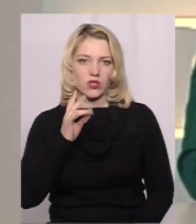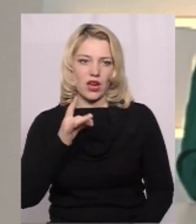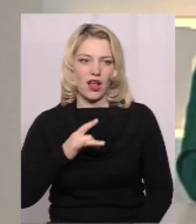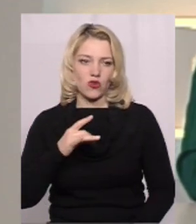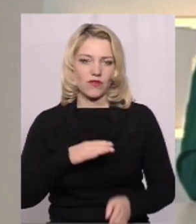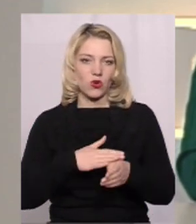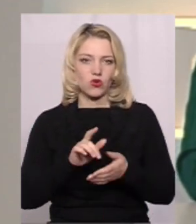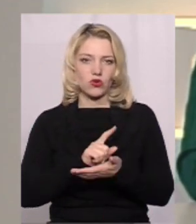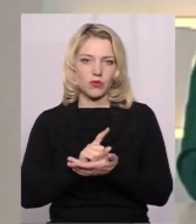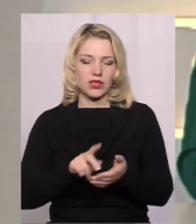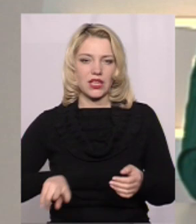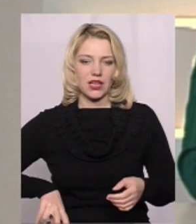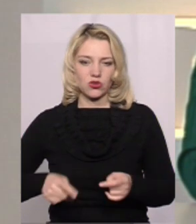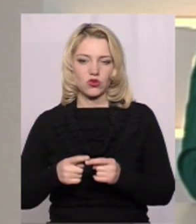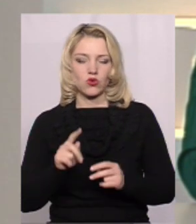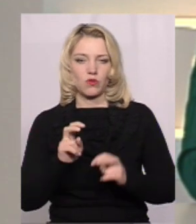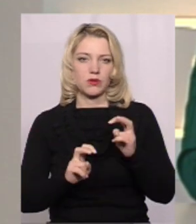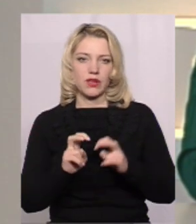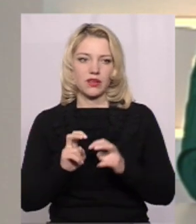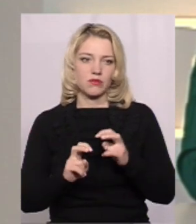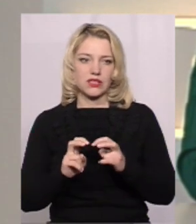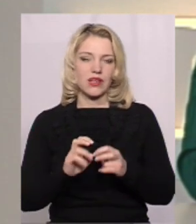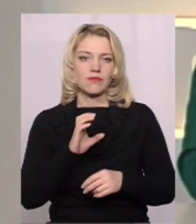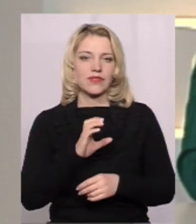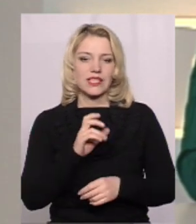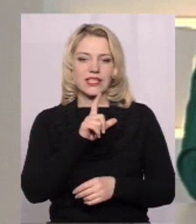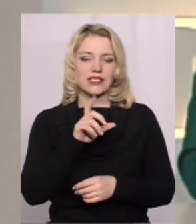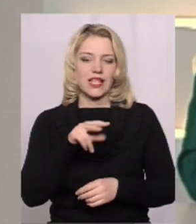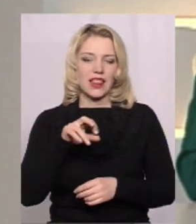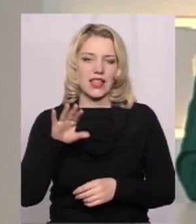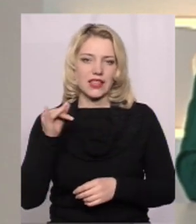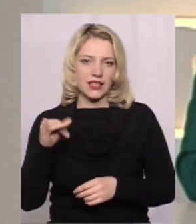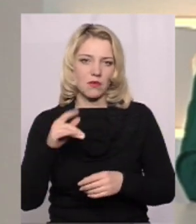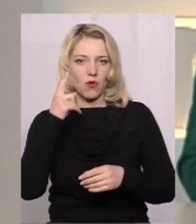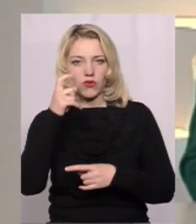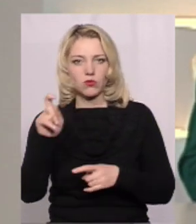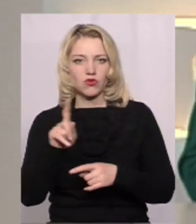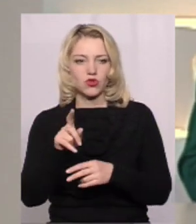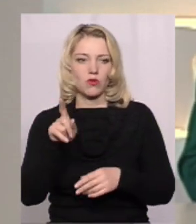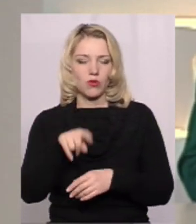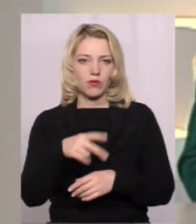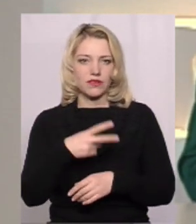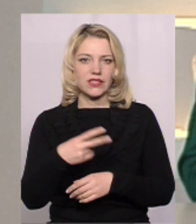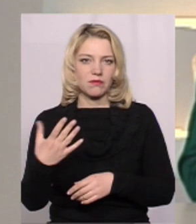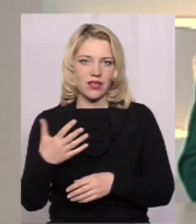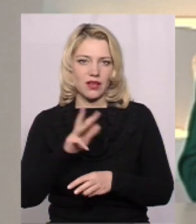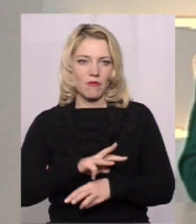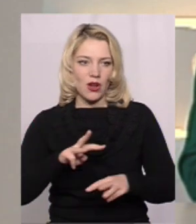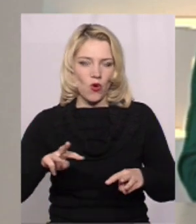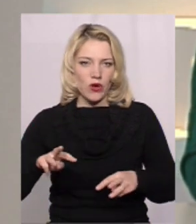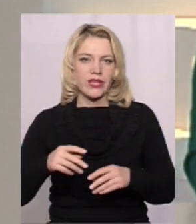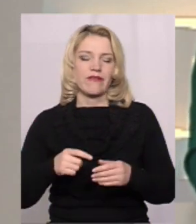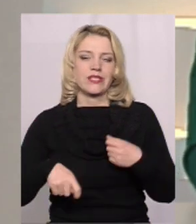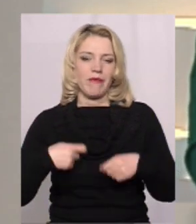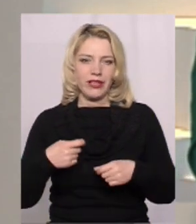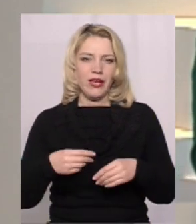Виконувач обов'язків директора цього підприємства Сергій Зелений повідомив, що попри 25 мільйонів збитків